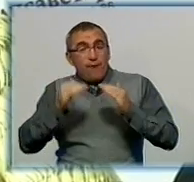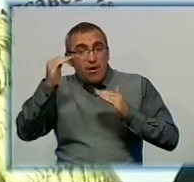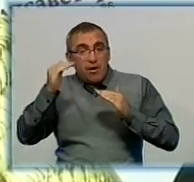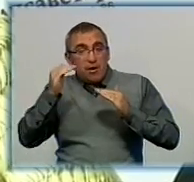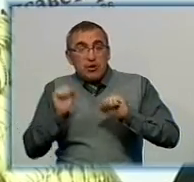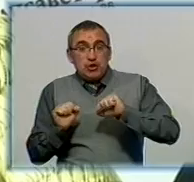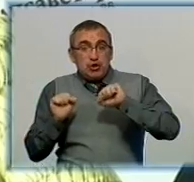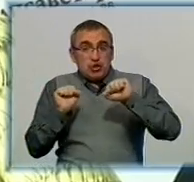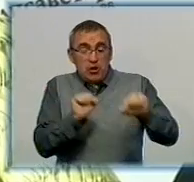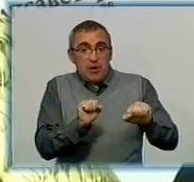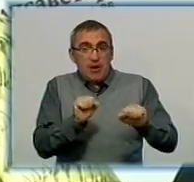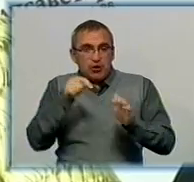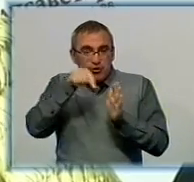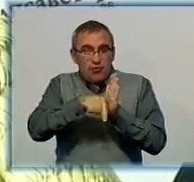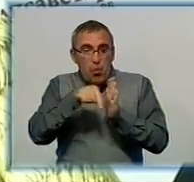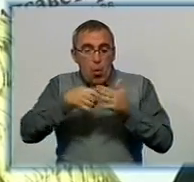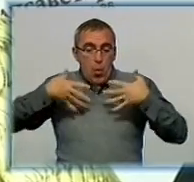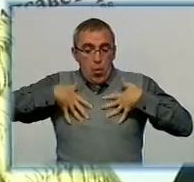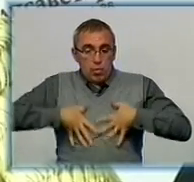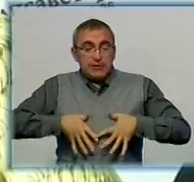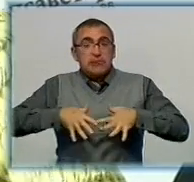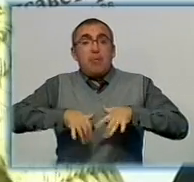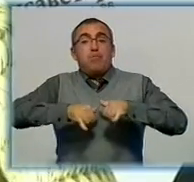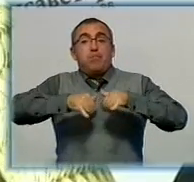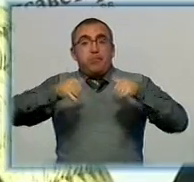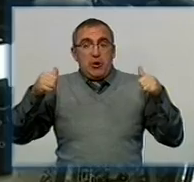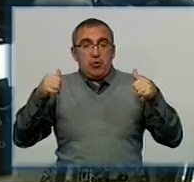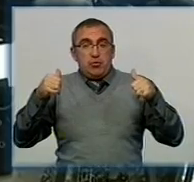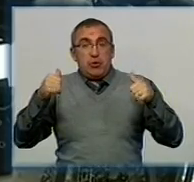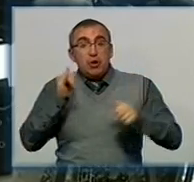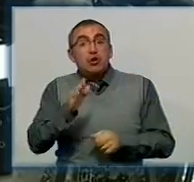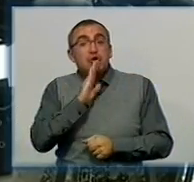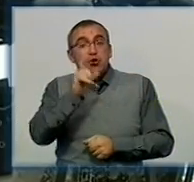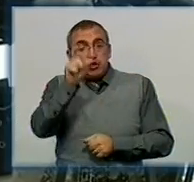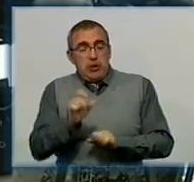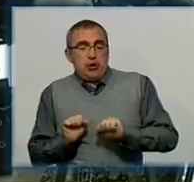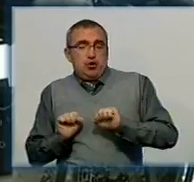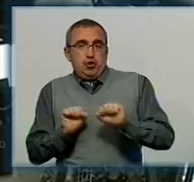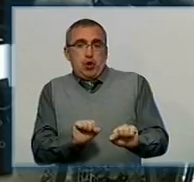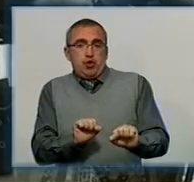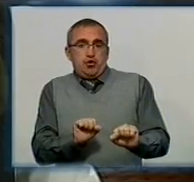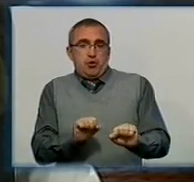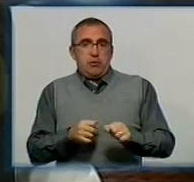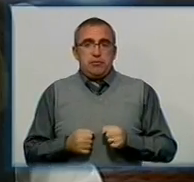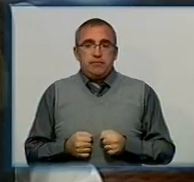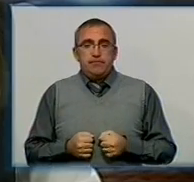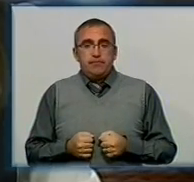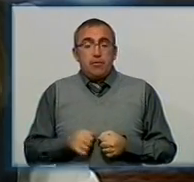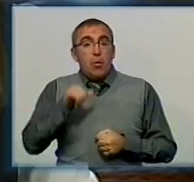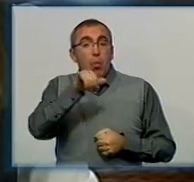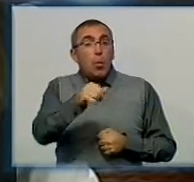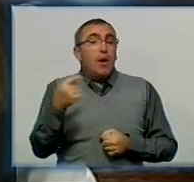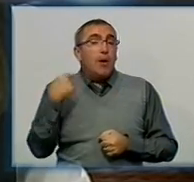защитні свойства організму збільшуються, і жінка захищається. У